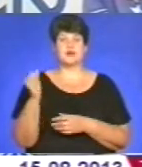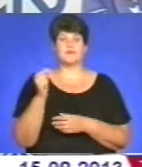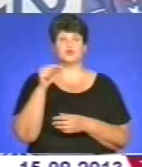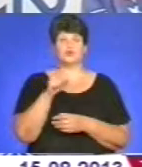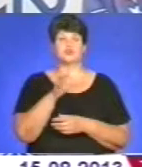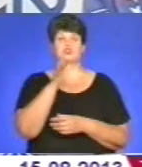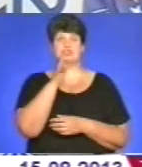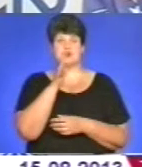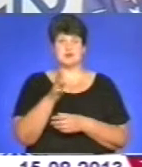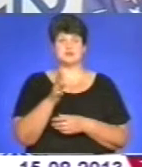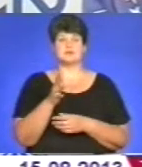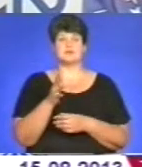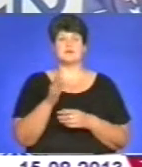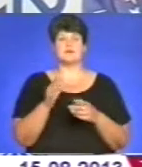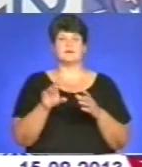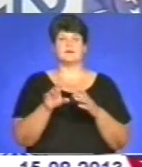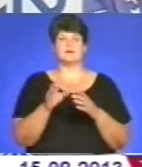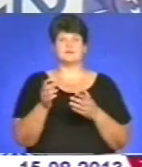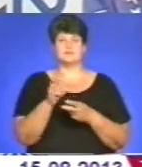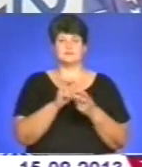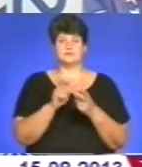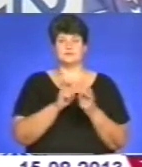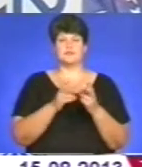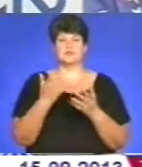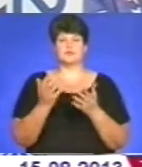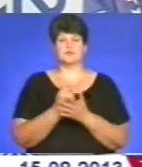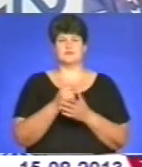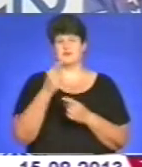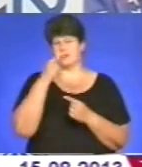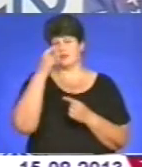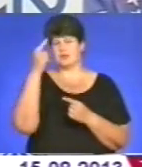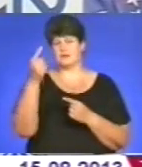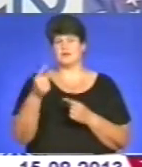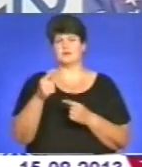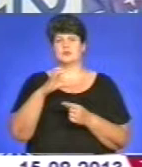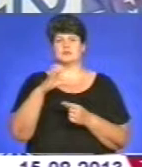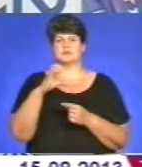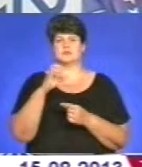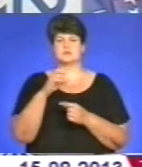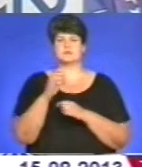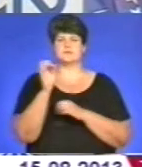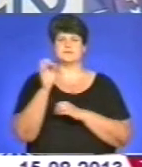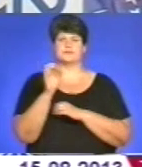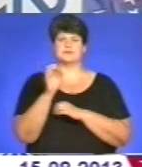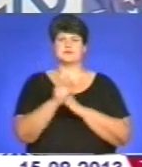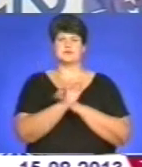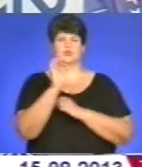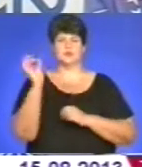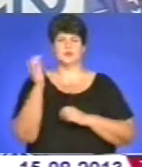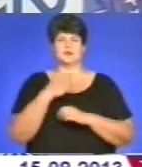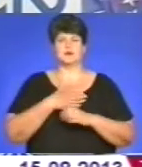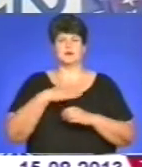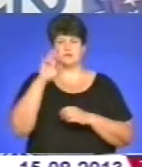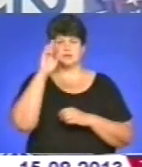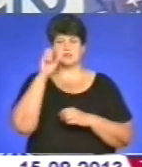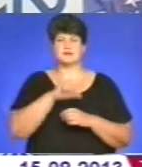час, безпосередньо під час відбування, він знаходився далеко на сході нашої держави. Його тут навіть не було. Сам